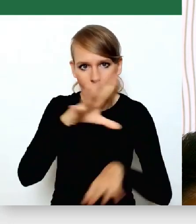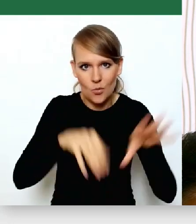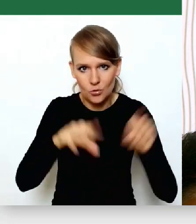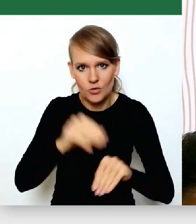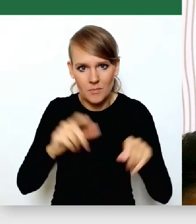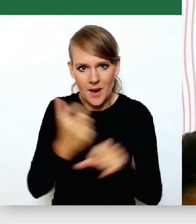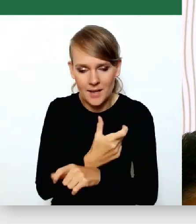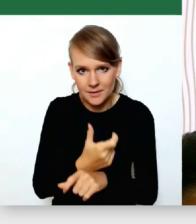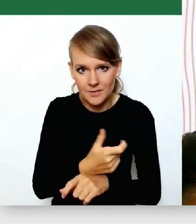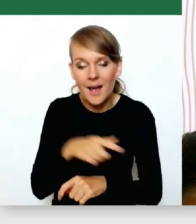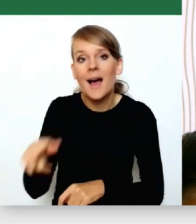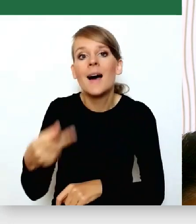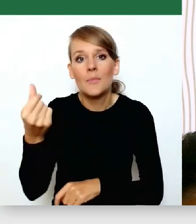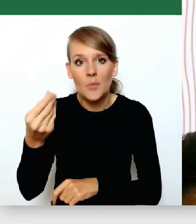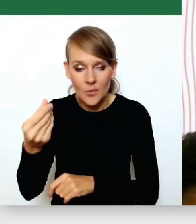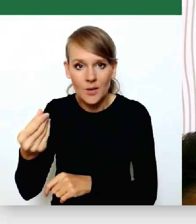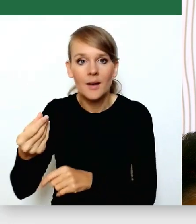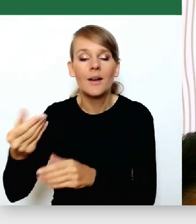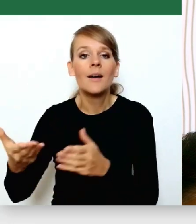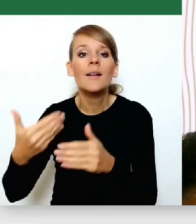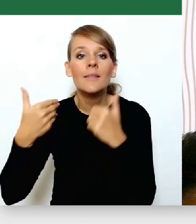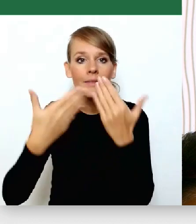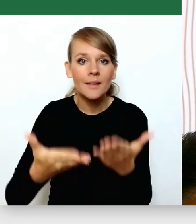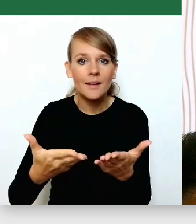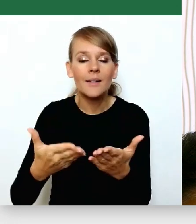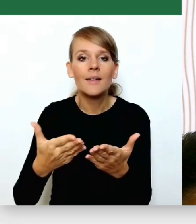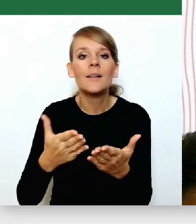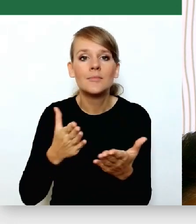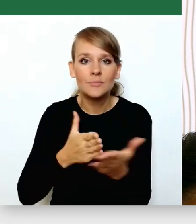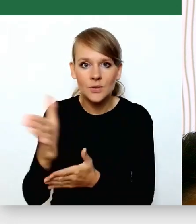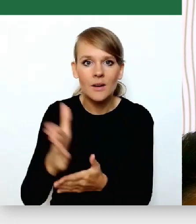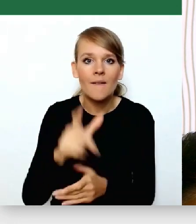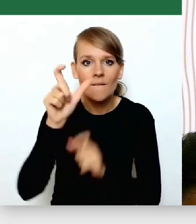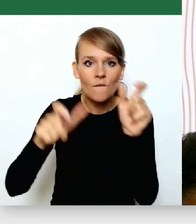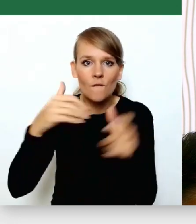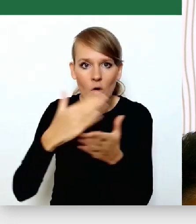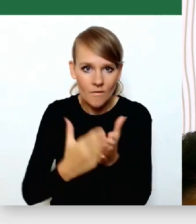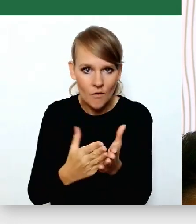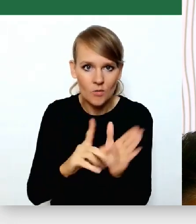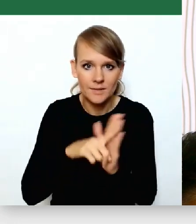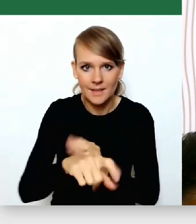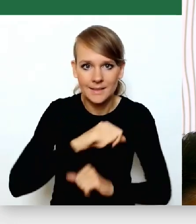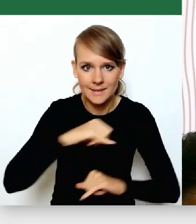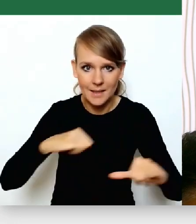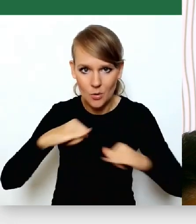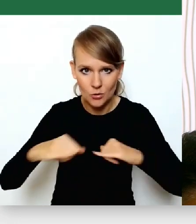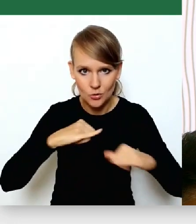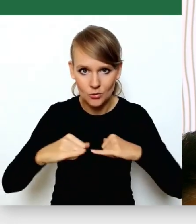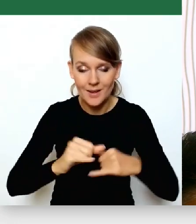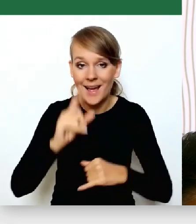Czyli on płynie za pośrednictwem dysponentów, wojewodów, do samorządu. Ale nie jest